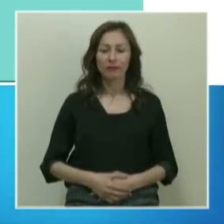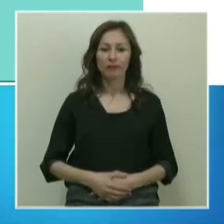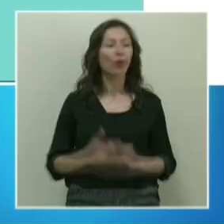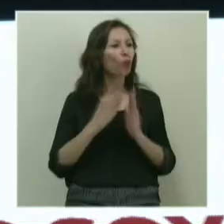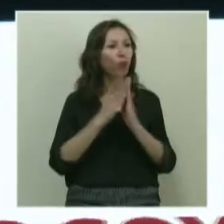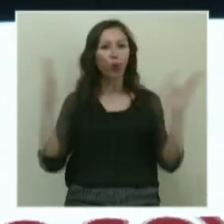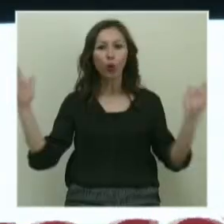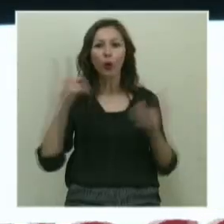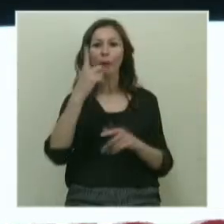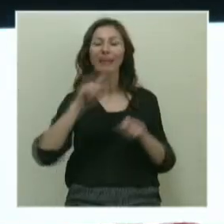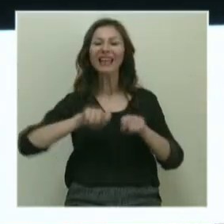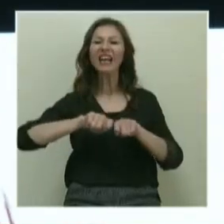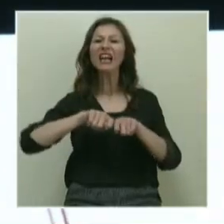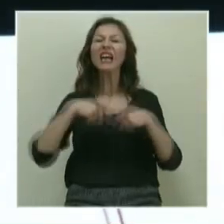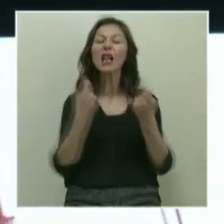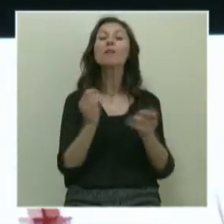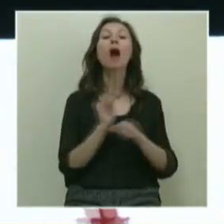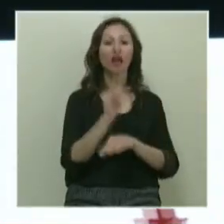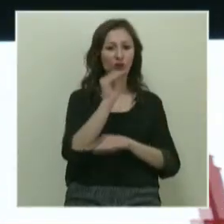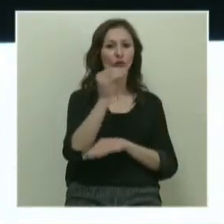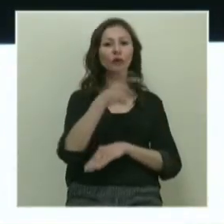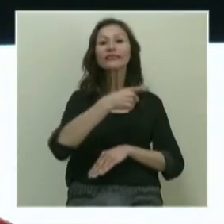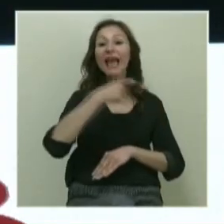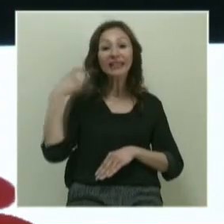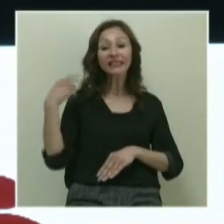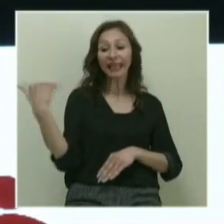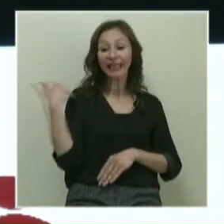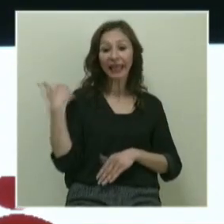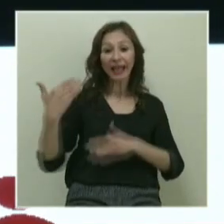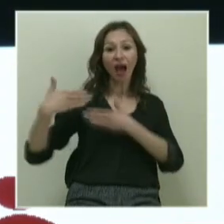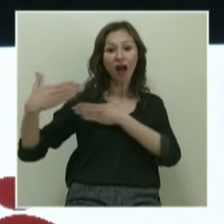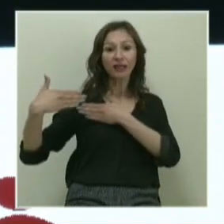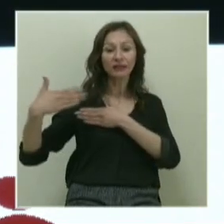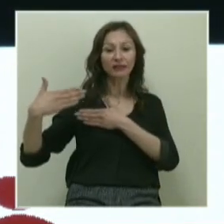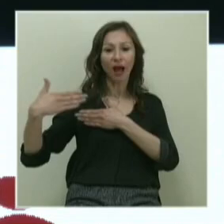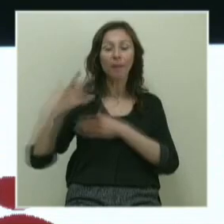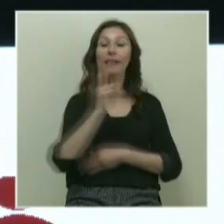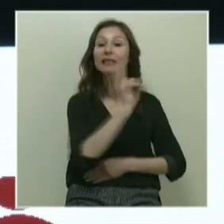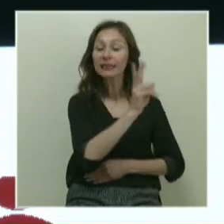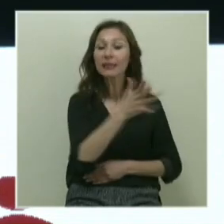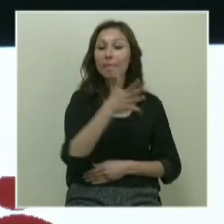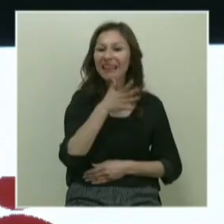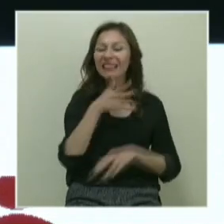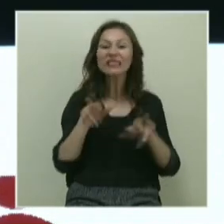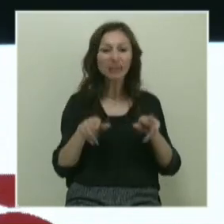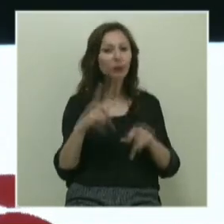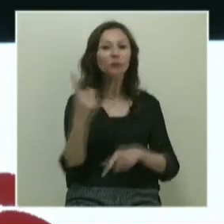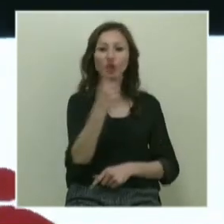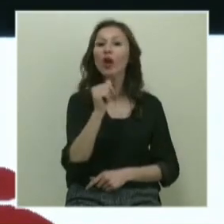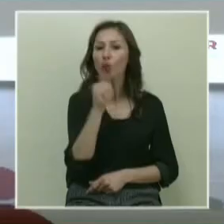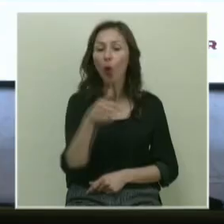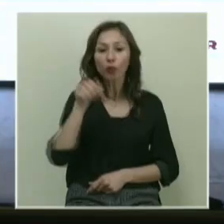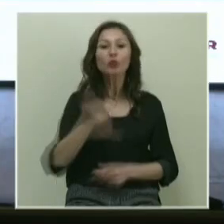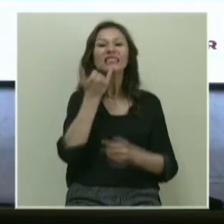Büyük bir kırılma yaşıyoruz. Eski ile yeni arasında sizin bildiğiniz gibi bir şey yok.